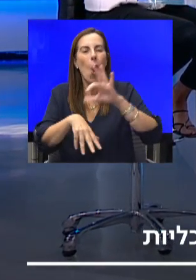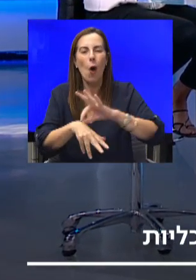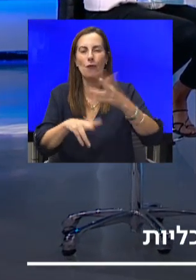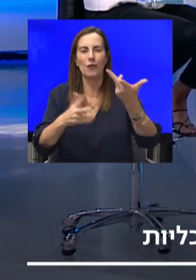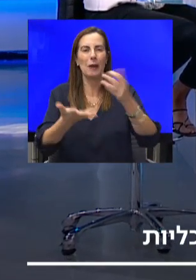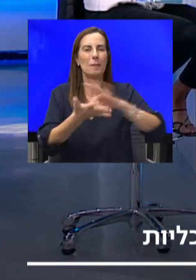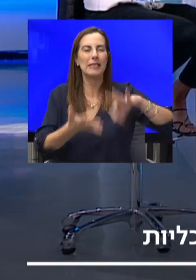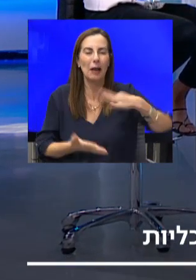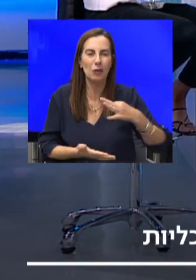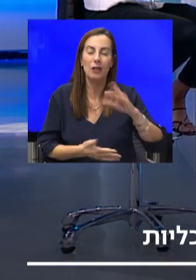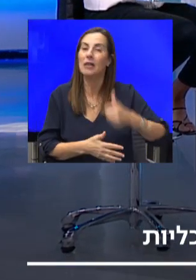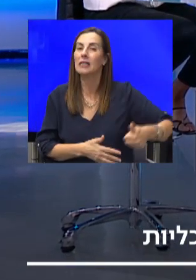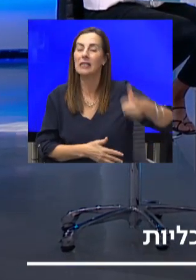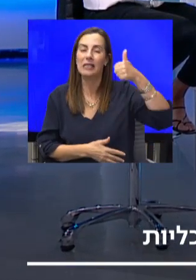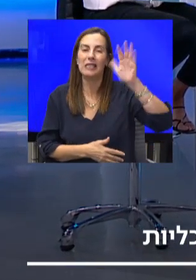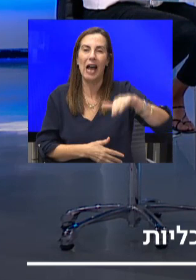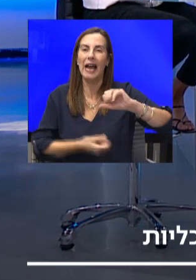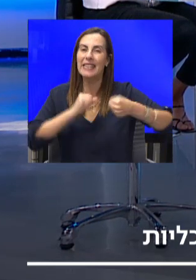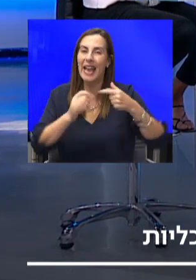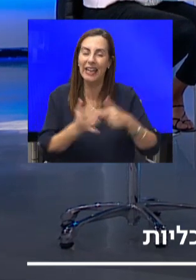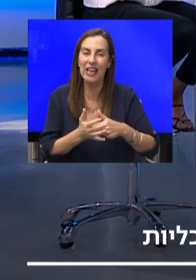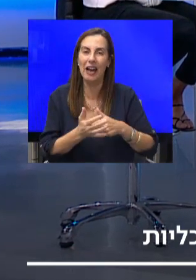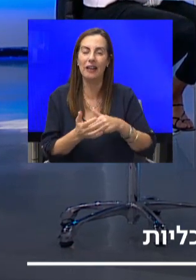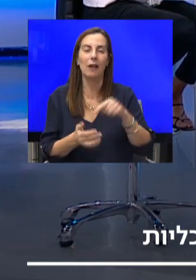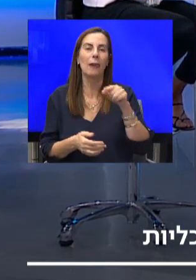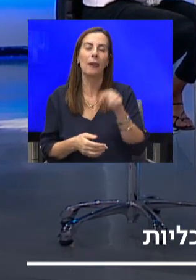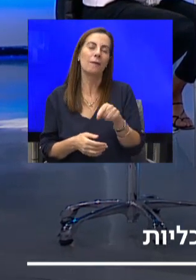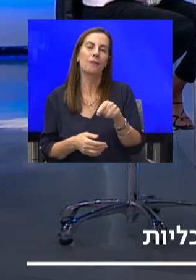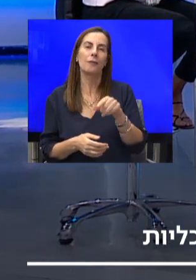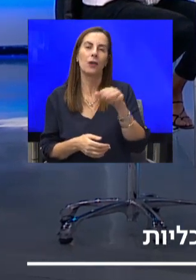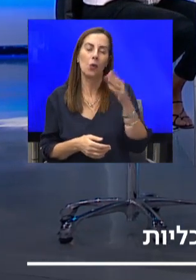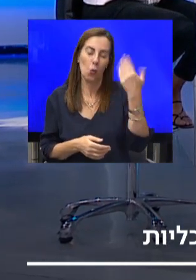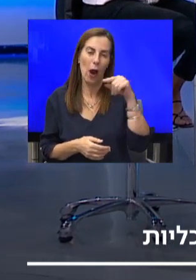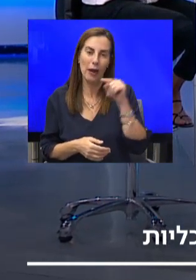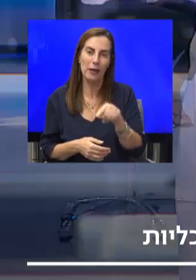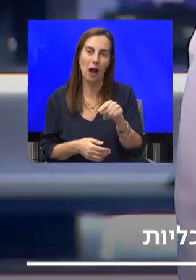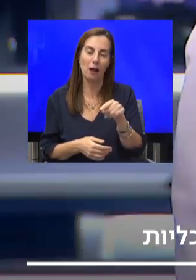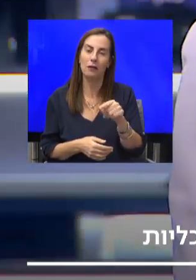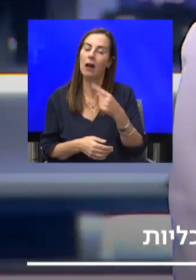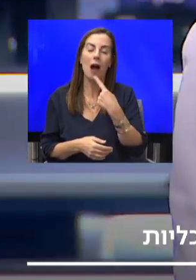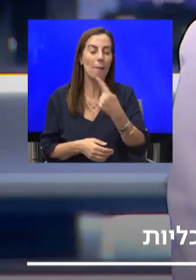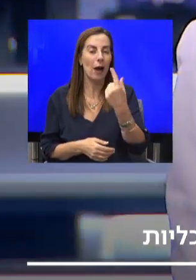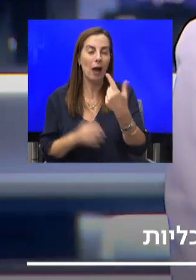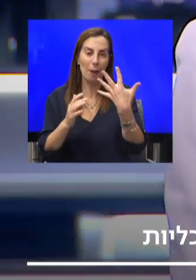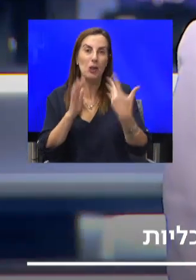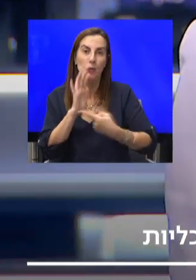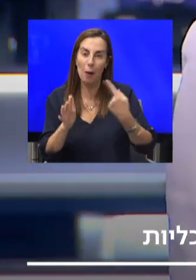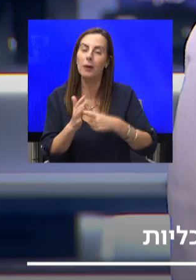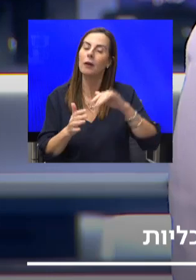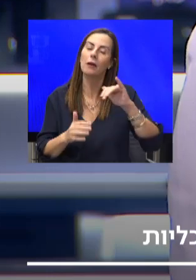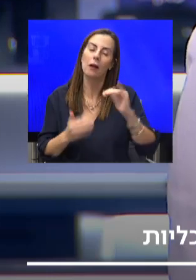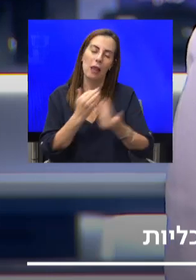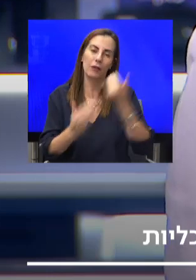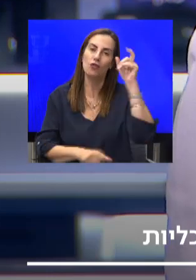האנרגיה, יובל שטייניסט, שמגיע לקבינט הקורונה, כמשקיף הספיק לדבר חמש פעמים לפני שאנשי משרד האוצר